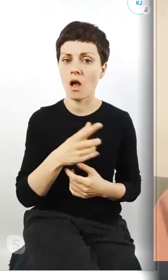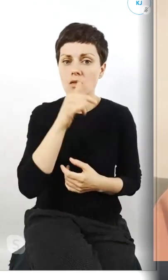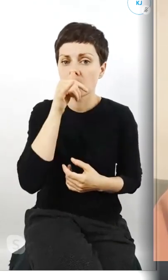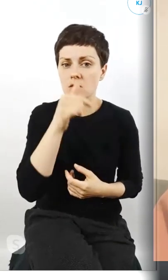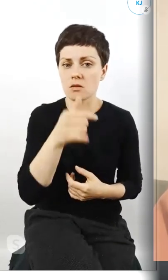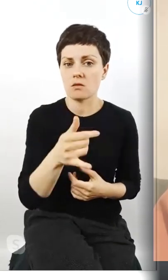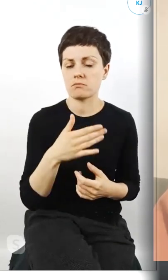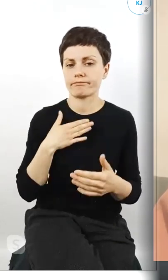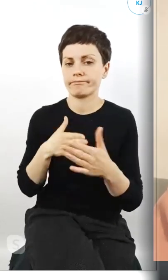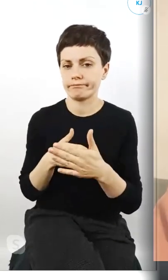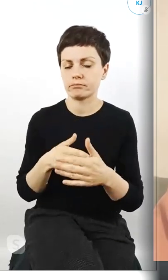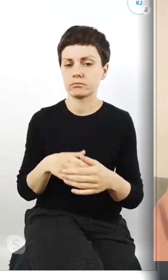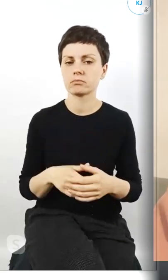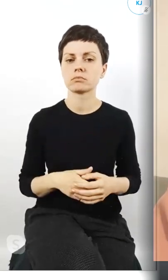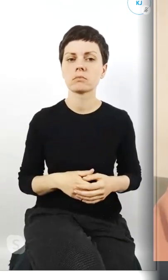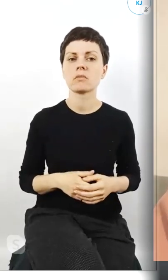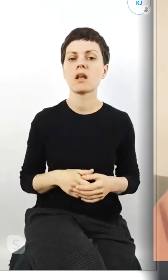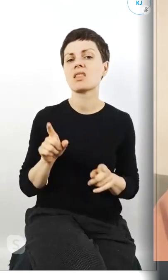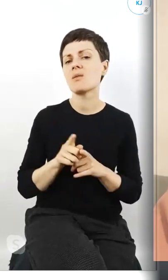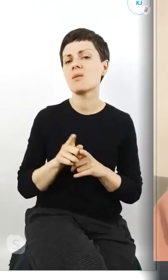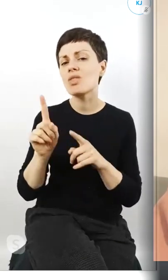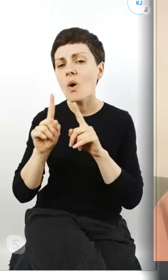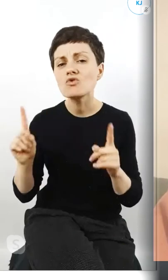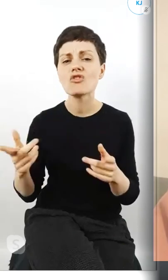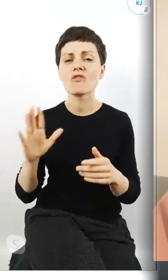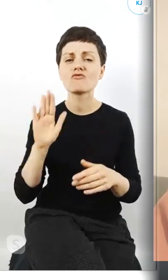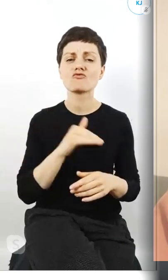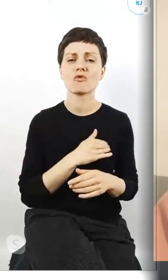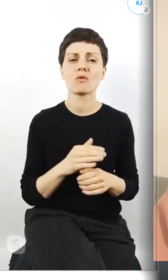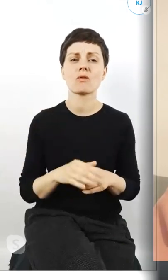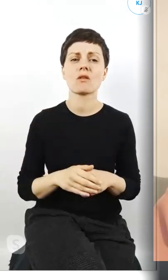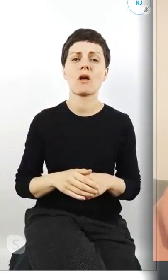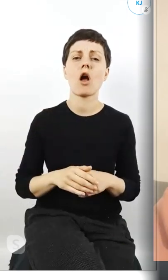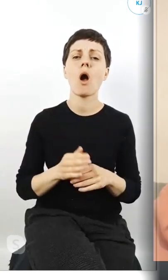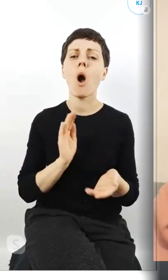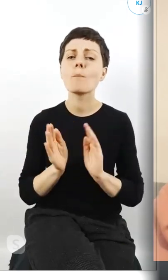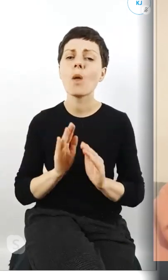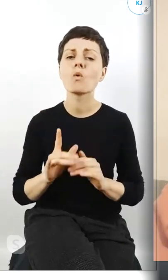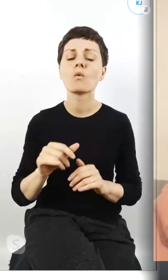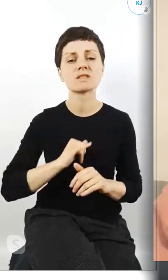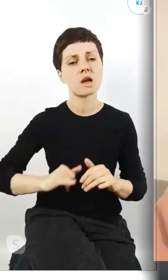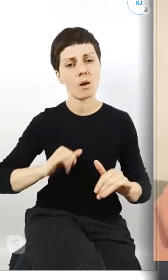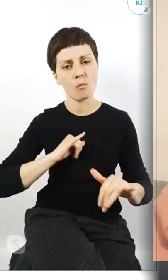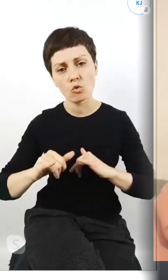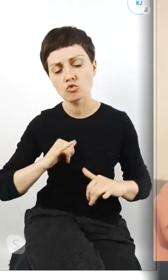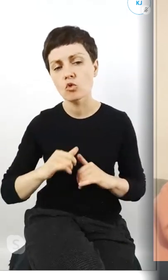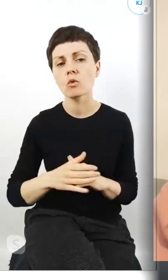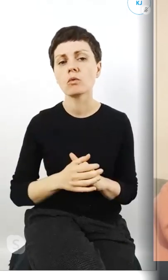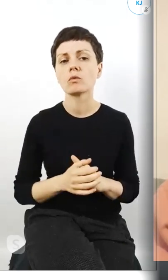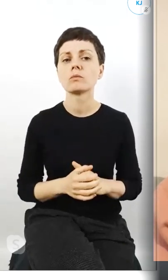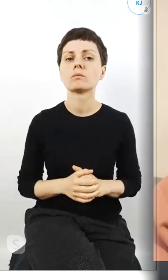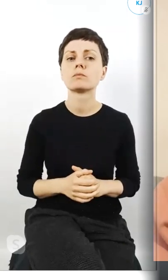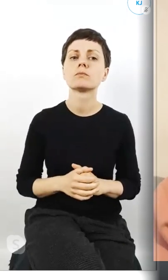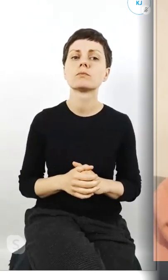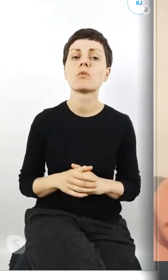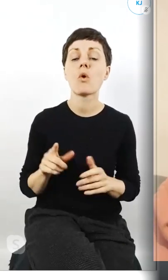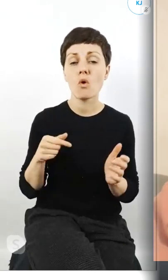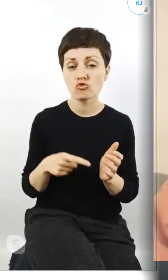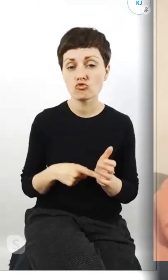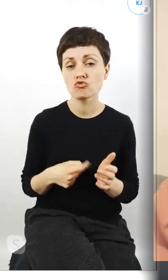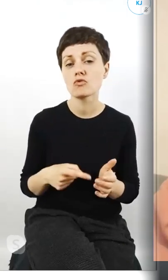w przypadku nauczycieli w szkole opiekunów samorządu często to właśnie oni